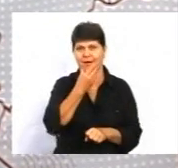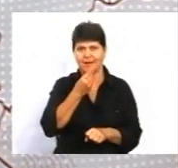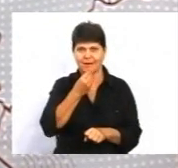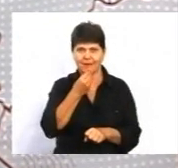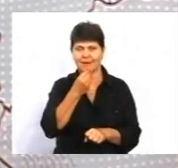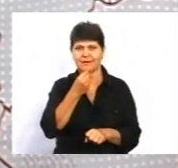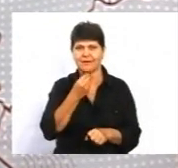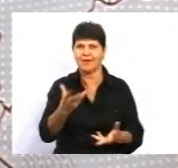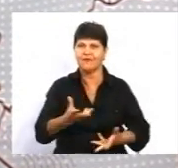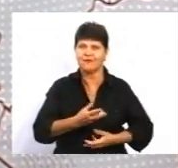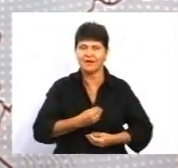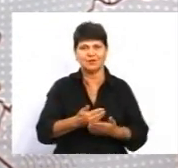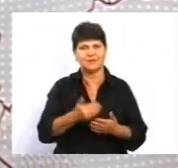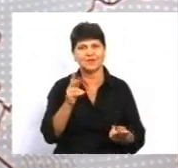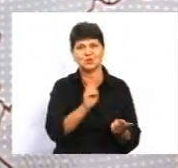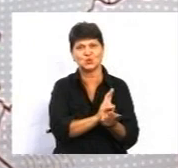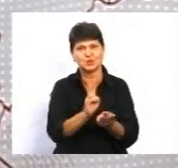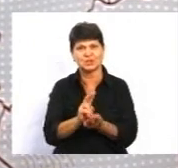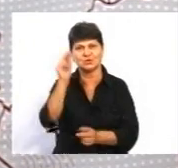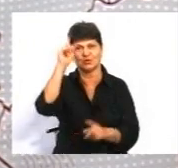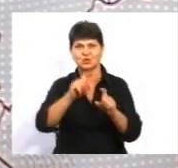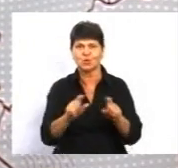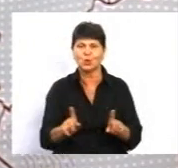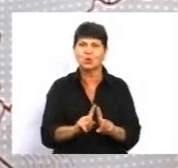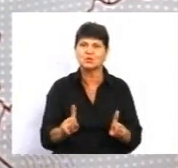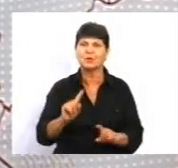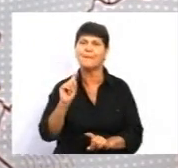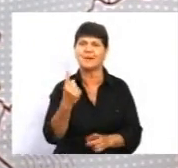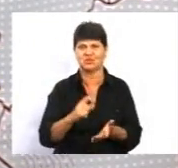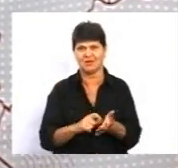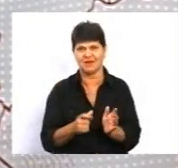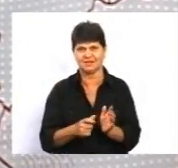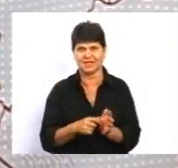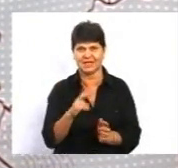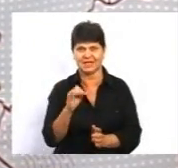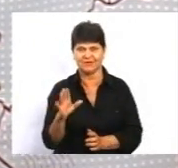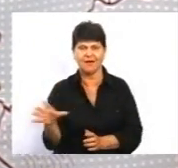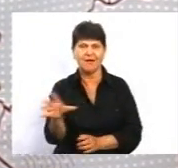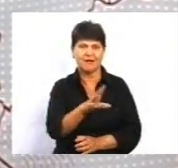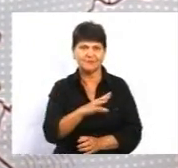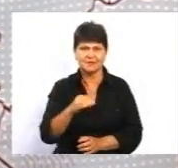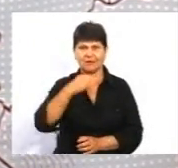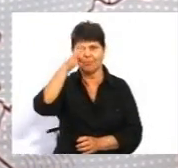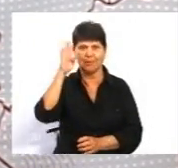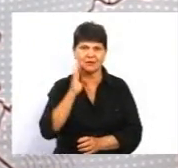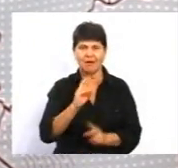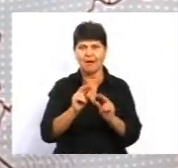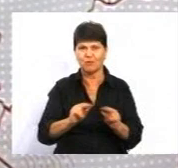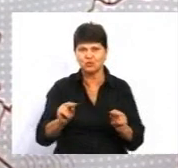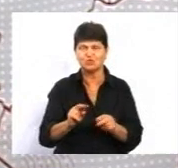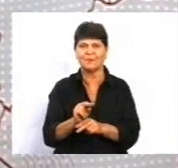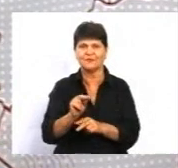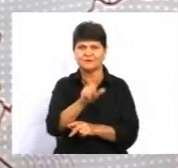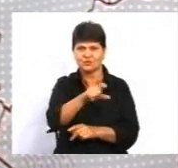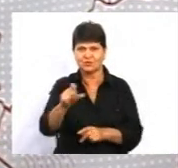вражень від зустрічі з школою, особливо для першокласників. А всім і батькам, і учням, і вчителям здоров